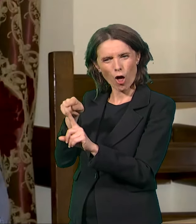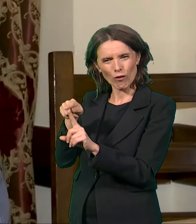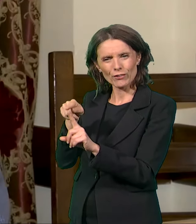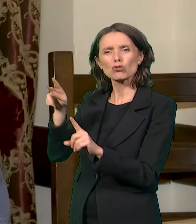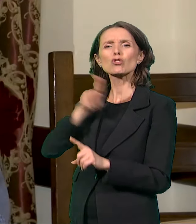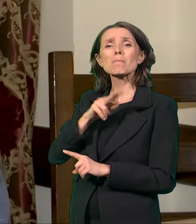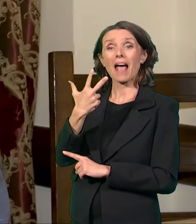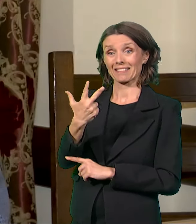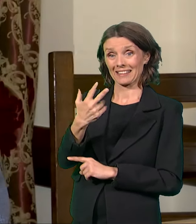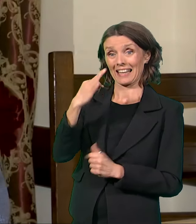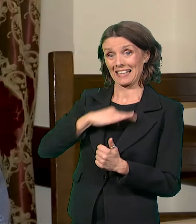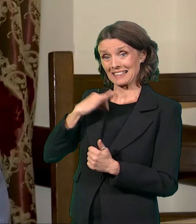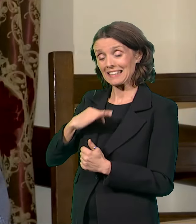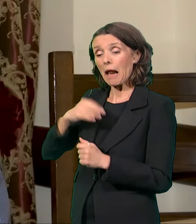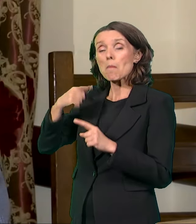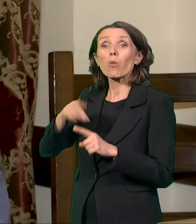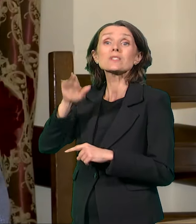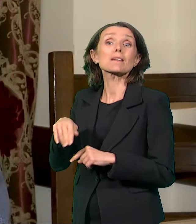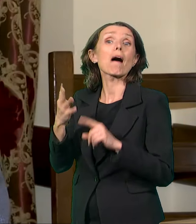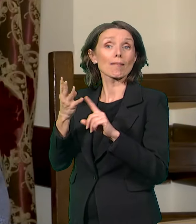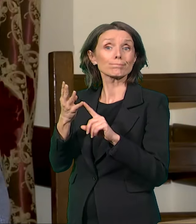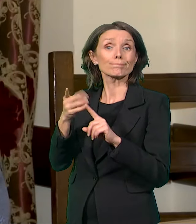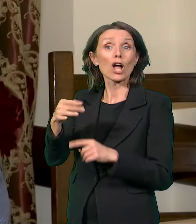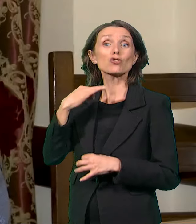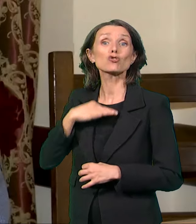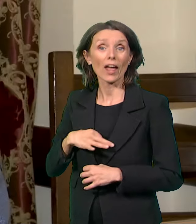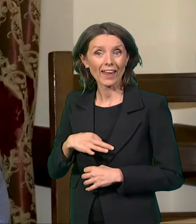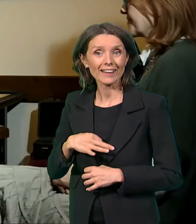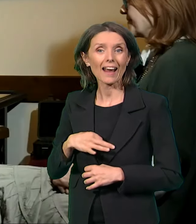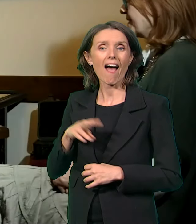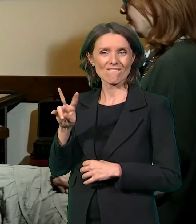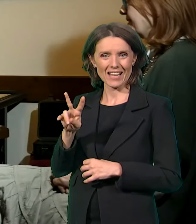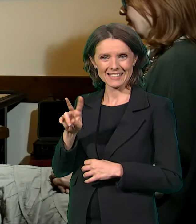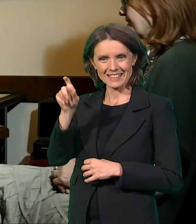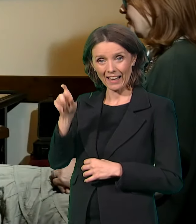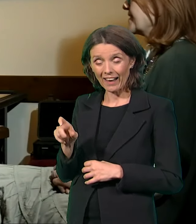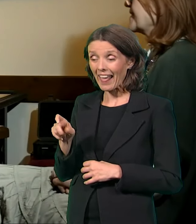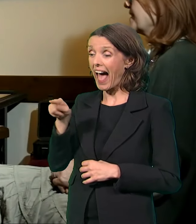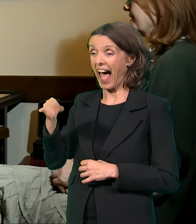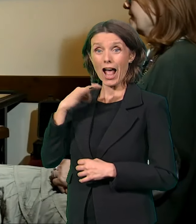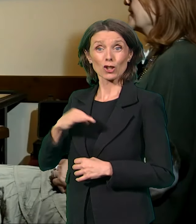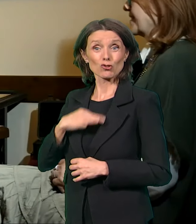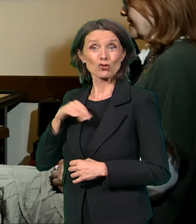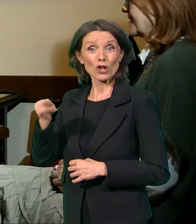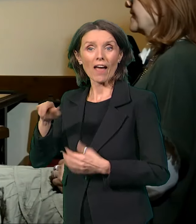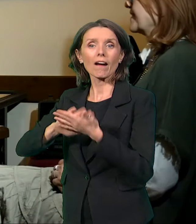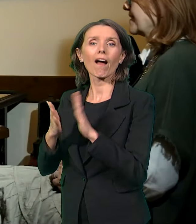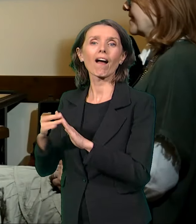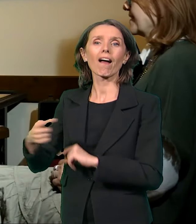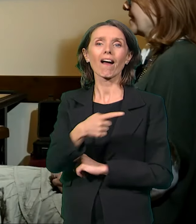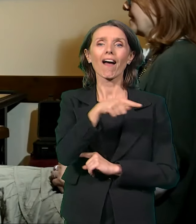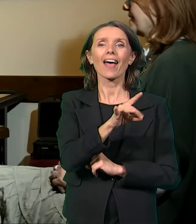sina i lepu čerku Vasiliju, koja se udala za Rista